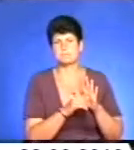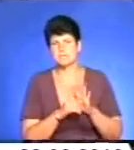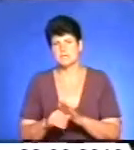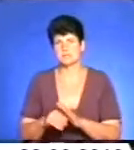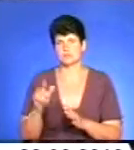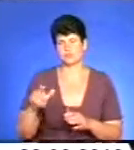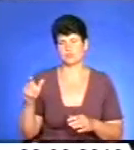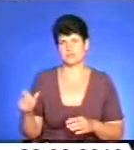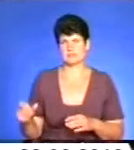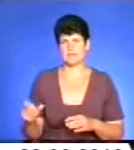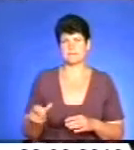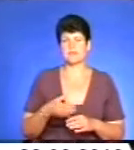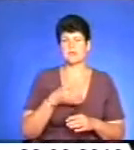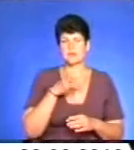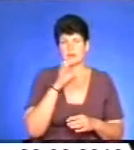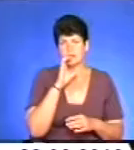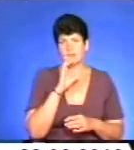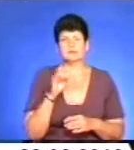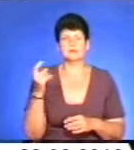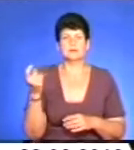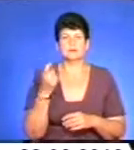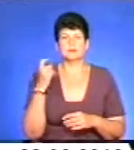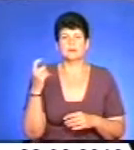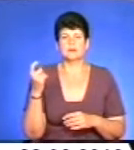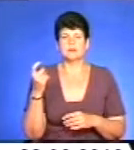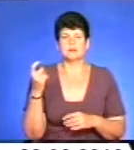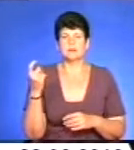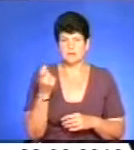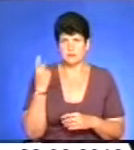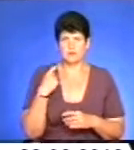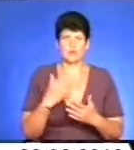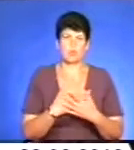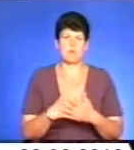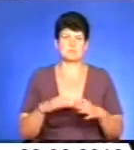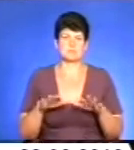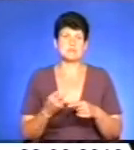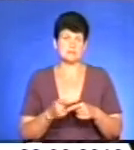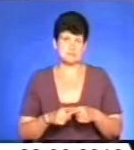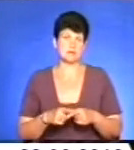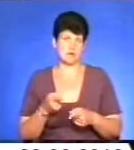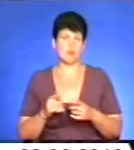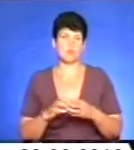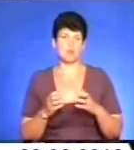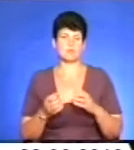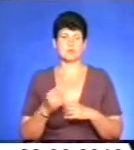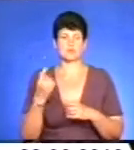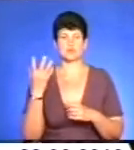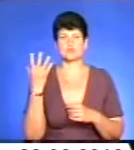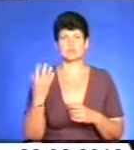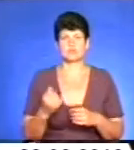гідність та мораль, вживають спиртні напоїв в громадських місцях. Це також шалена проблема. За 100 днів роботи в нас складно